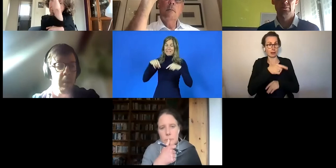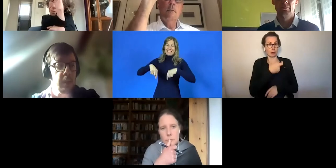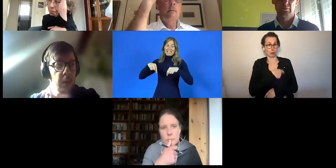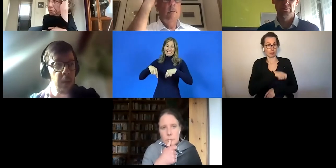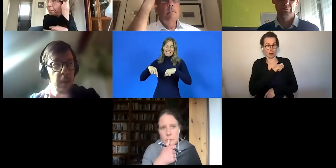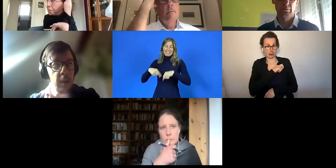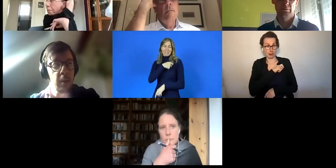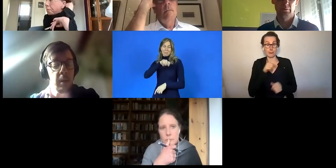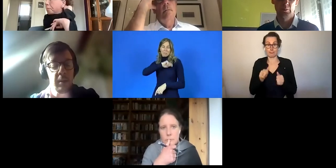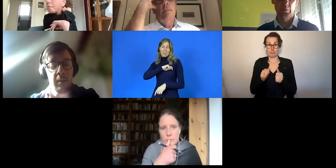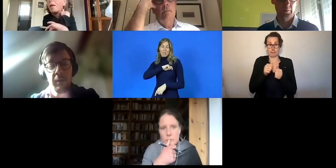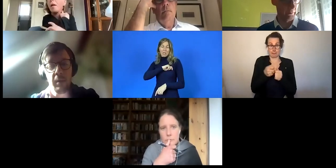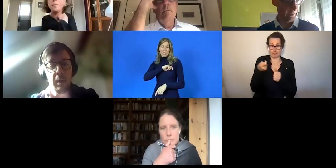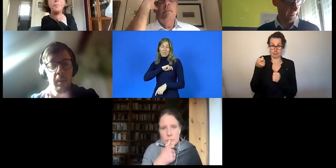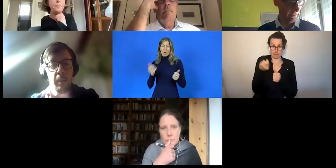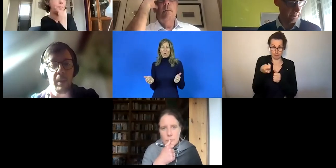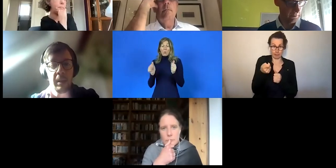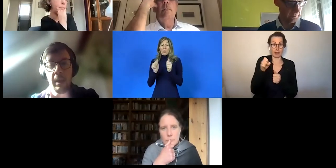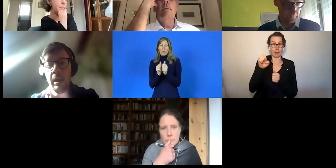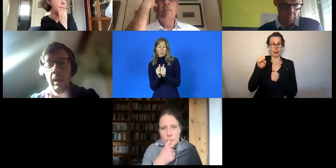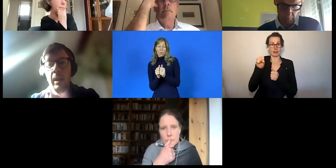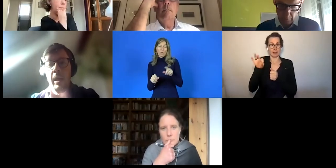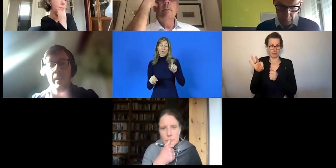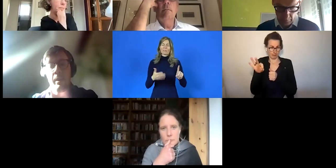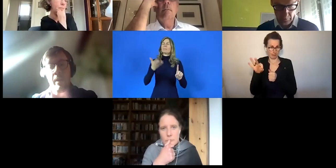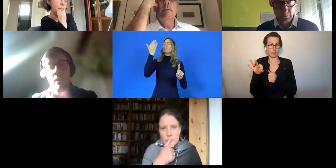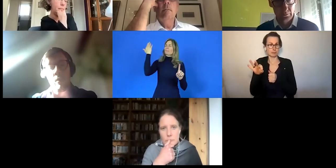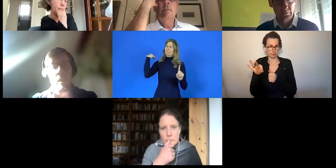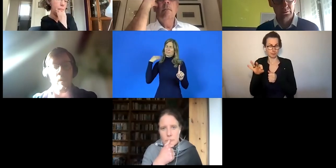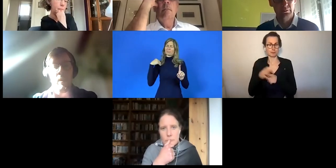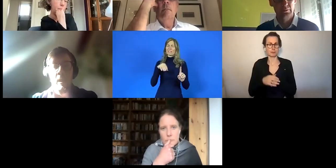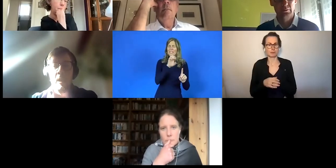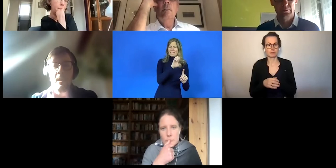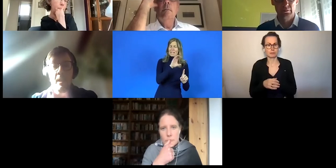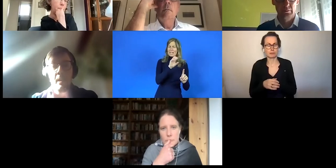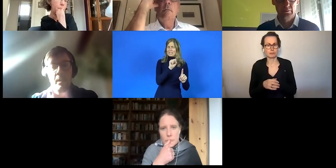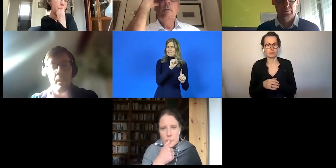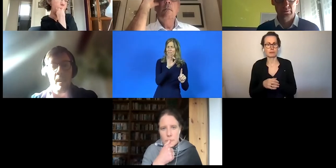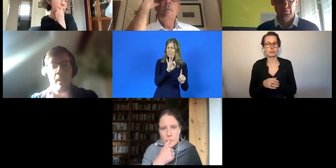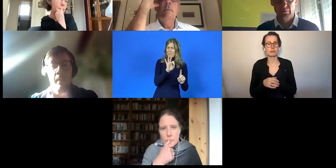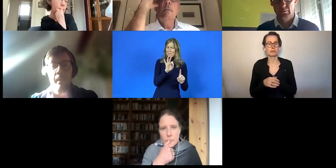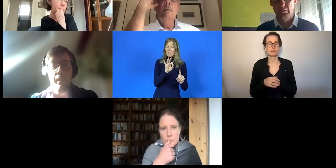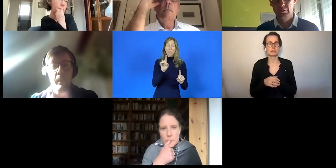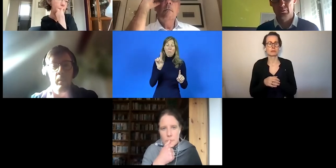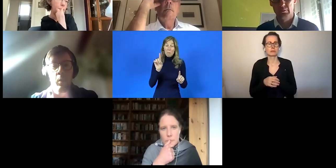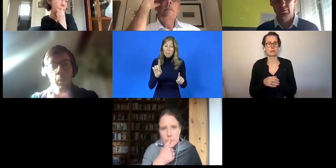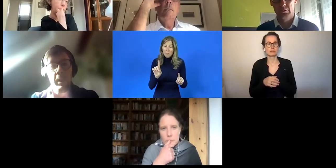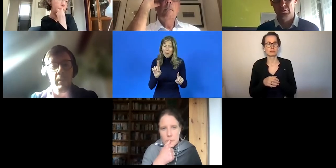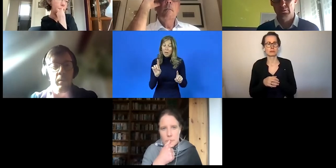eine Organisation für Menschen mit Behinderungen in Spanien und wurde auch